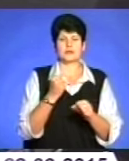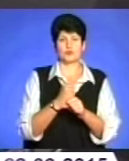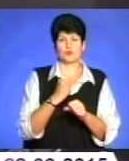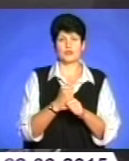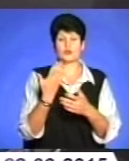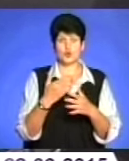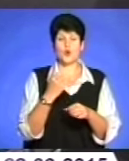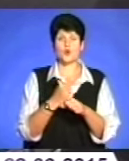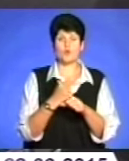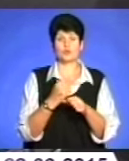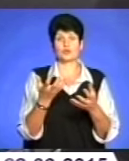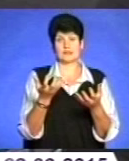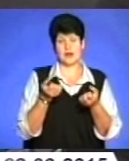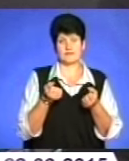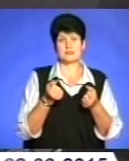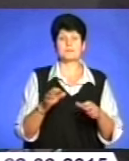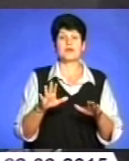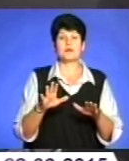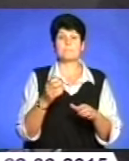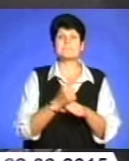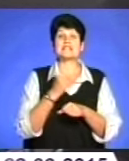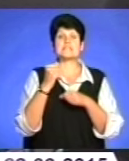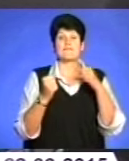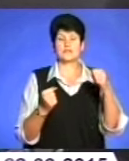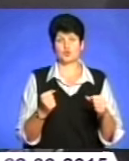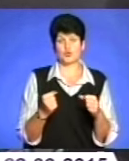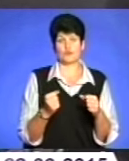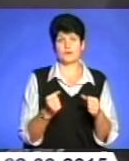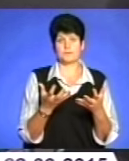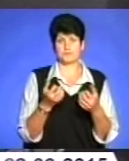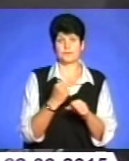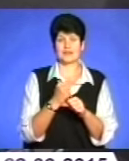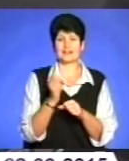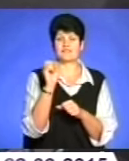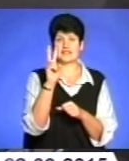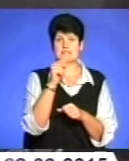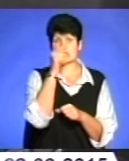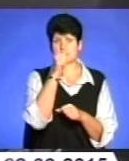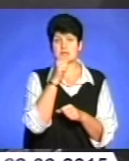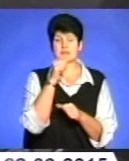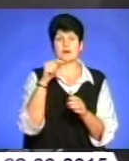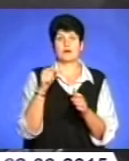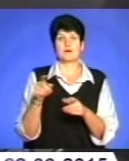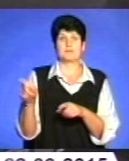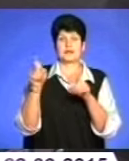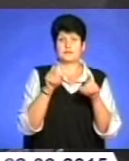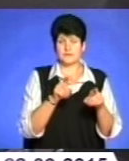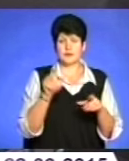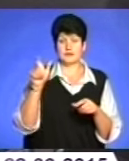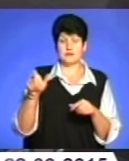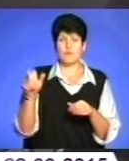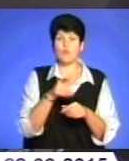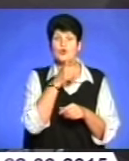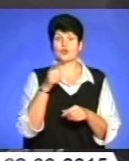роботодавець за направленням служби зайнятості працевлаштовує на 12 місяців внутрішньопереміщену особу, протягом шести